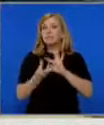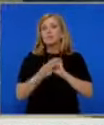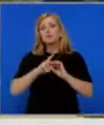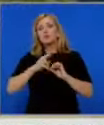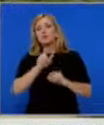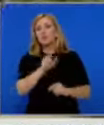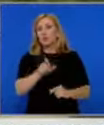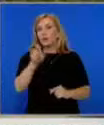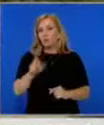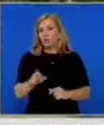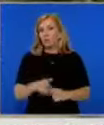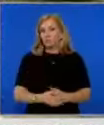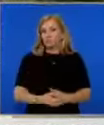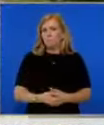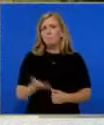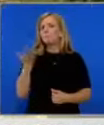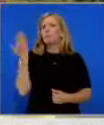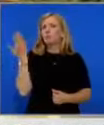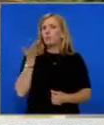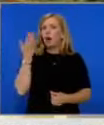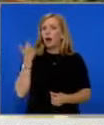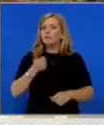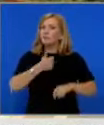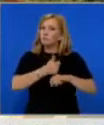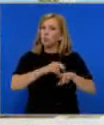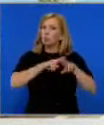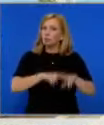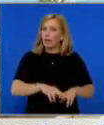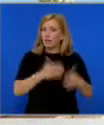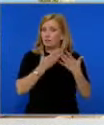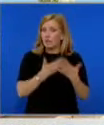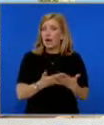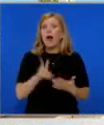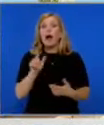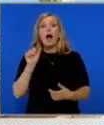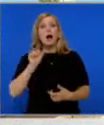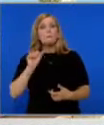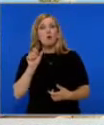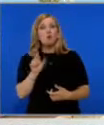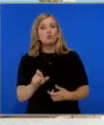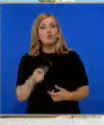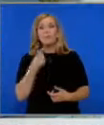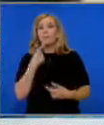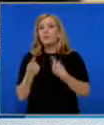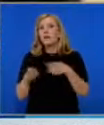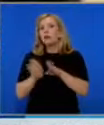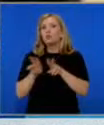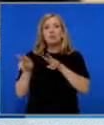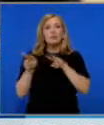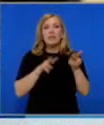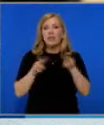заведение и хотел в Стария град. Тогава градоначалникът остана в ареста, а Апостолов беше разпитан само като свидетел.